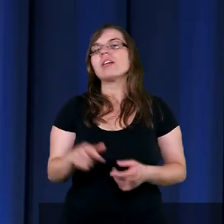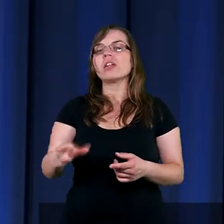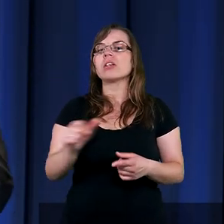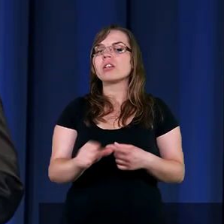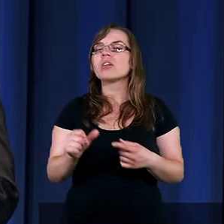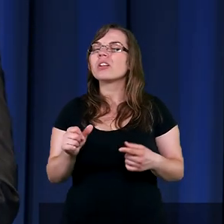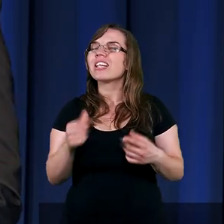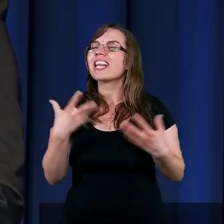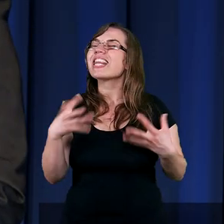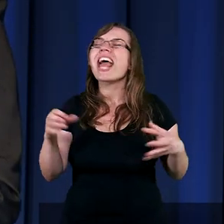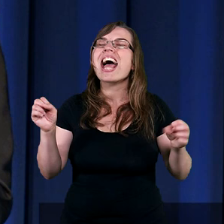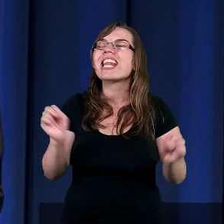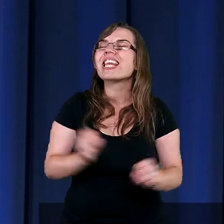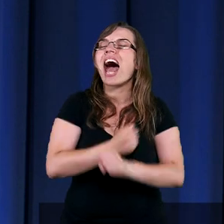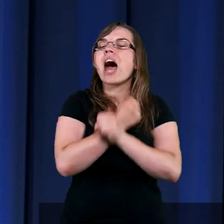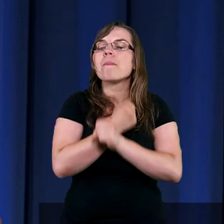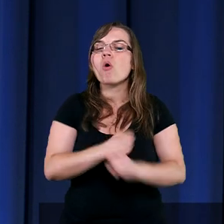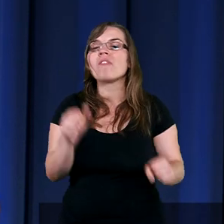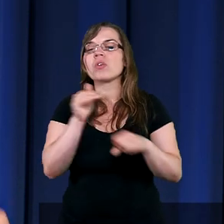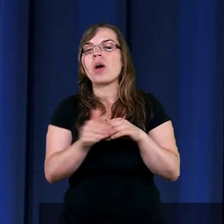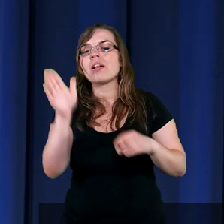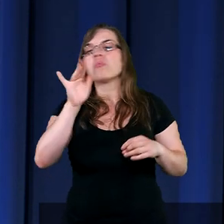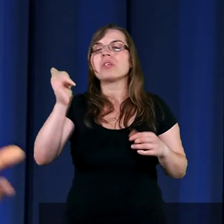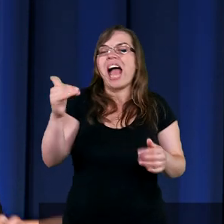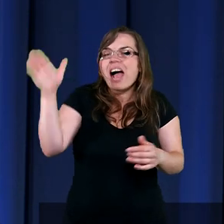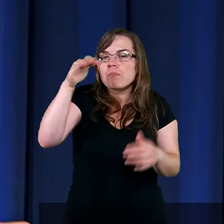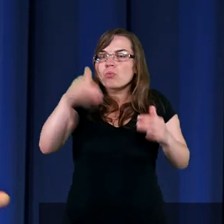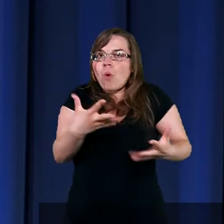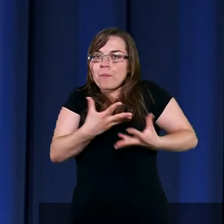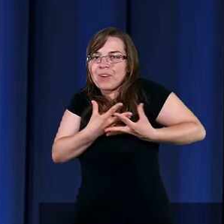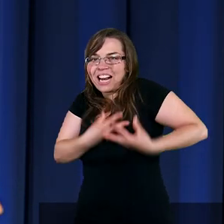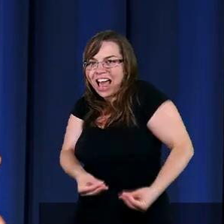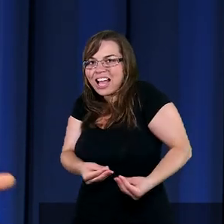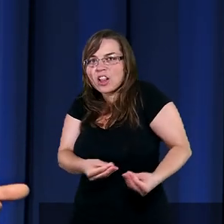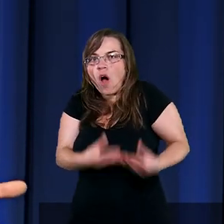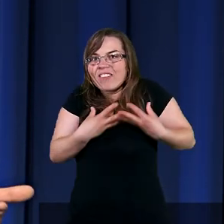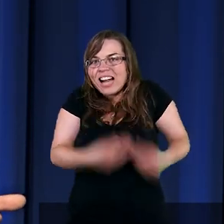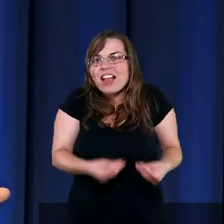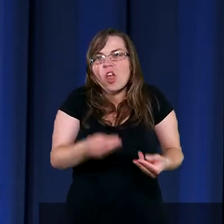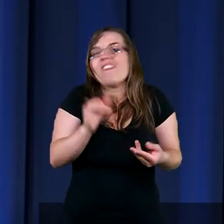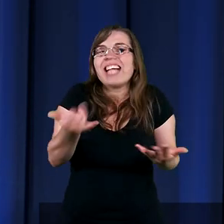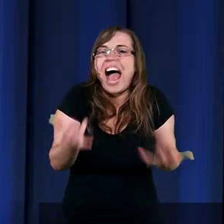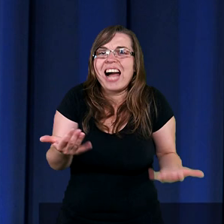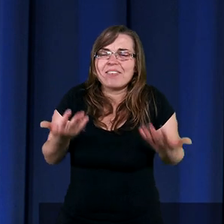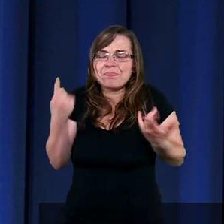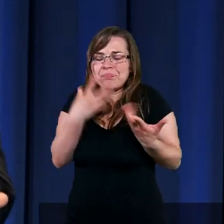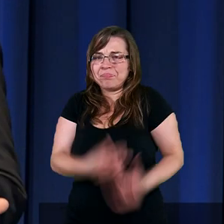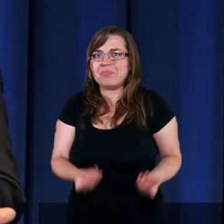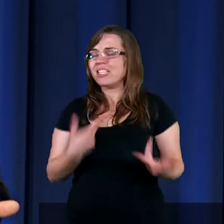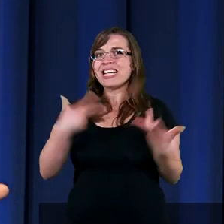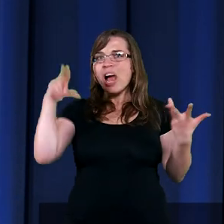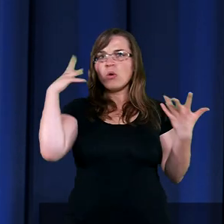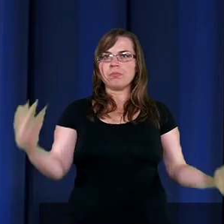Niesamowita łaska Boża. Ale jak Bóg może mieć litość? Jak Bóg może mieć plan? Litość. Plan. Wybaczenie